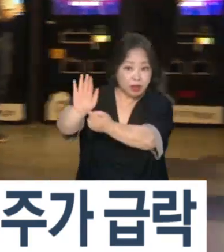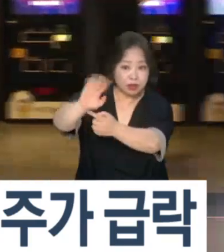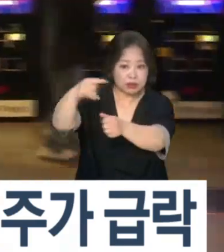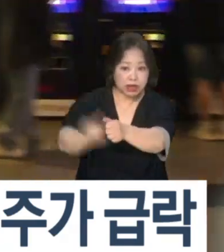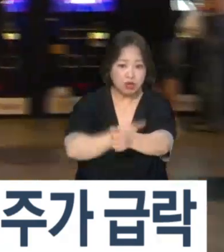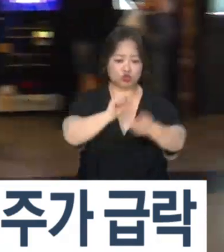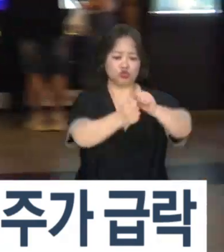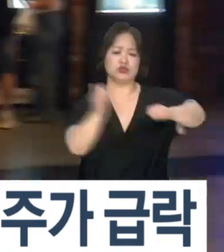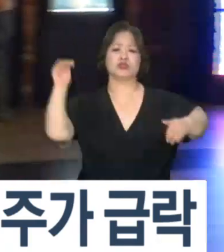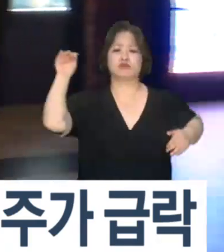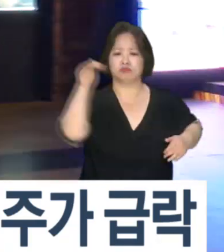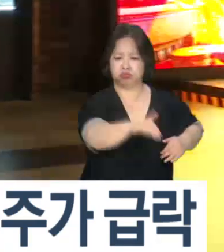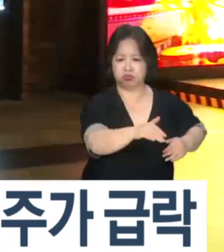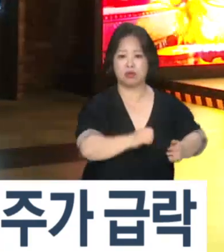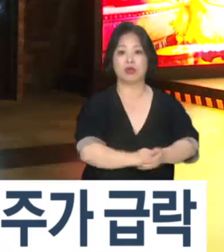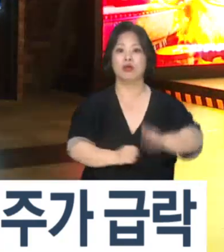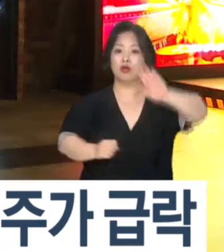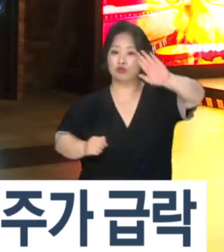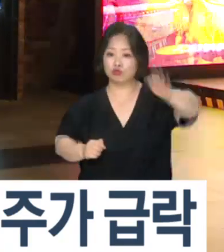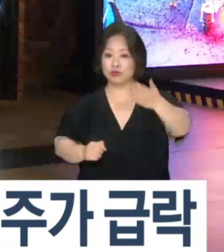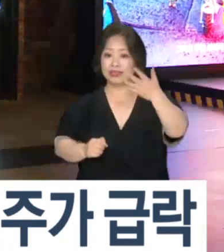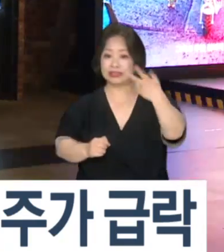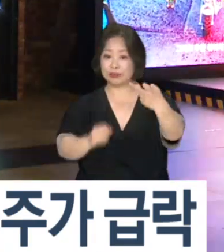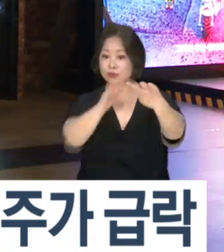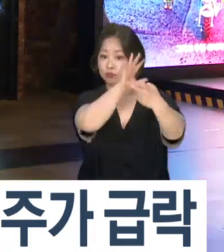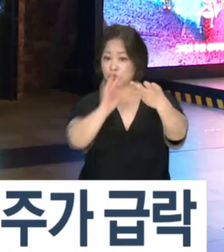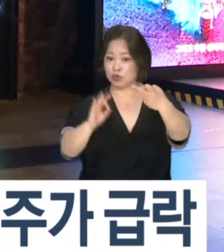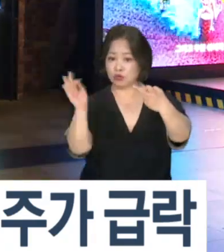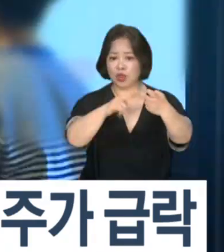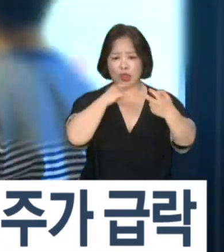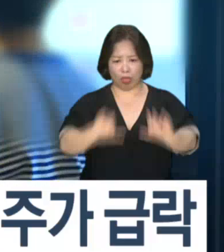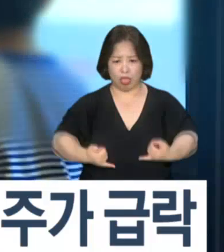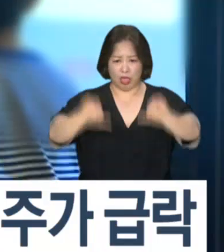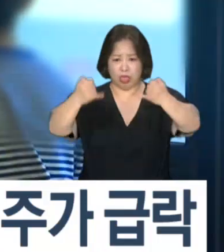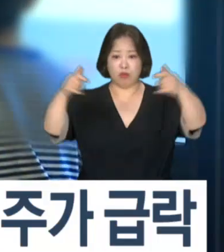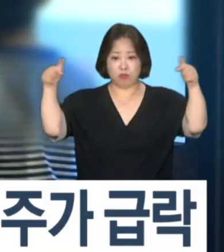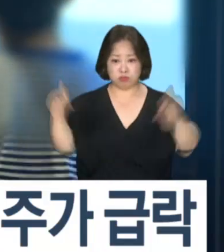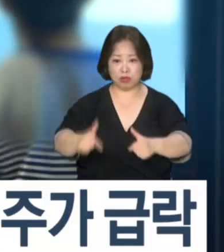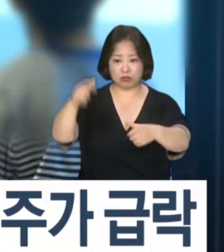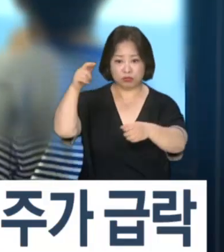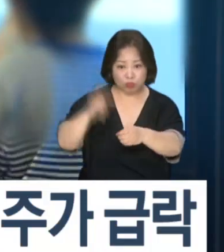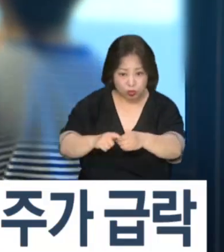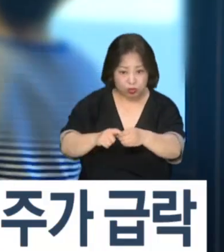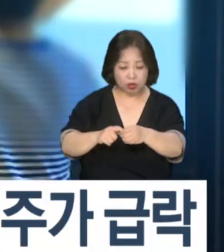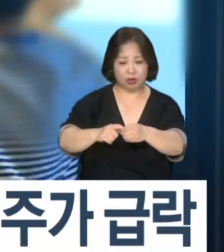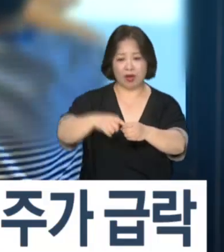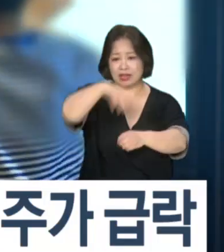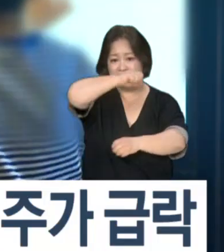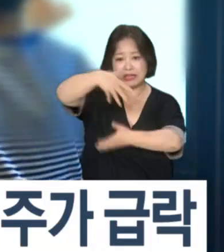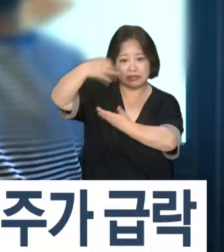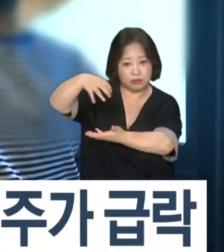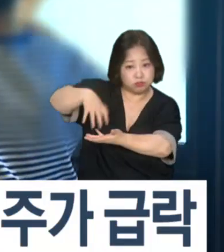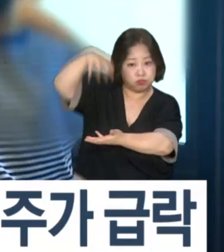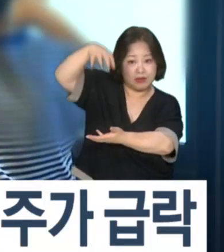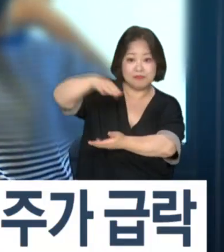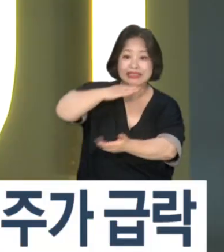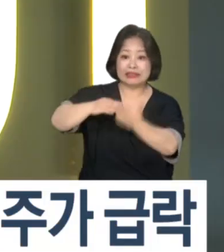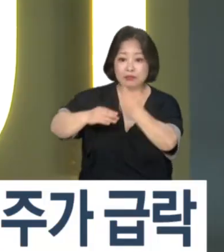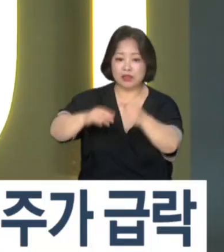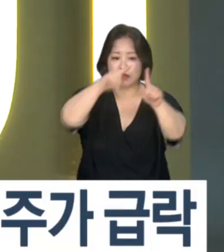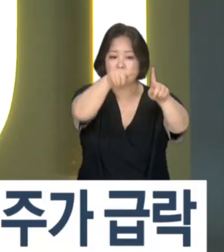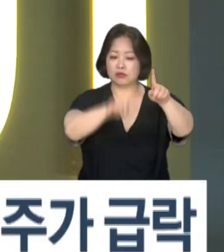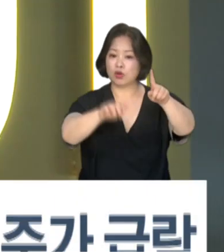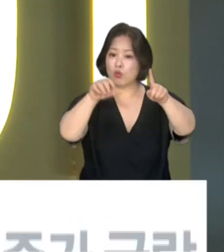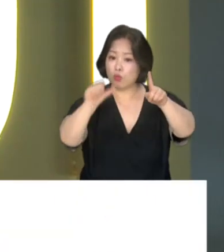급락했습니다. 912%까지 치솟은 부채 비율을 낮추기 위한 특단의 조치라지만, 기존 주식 1.5배를